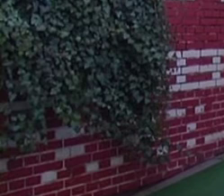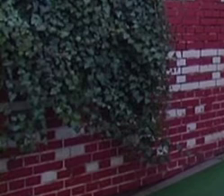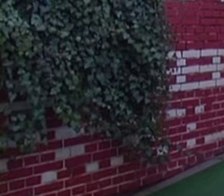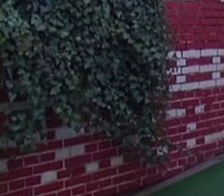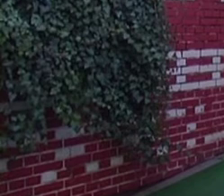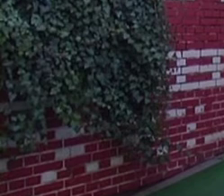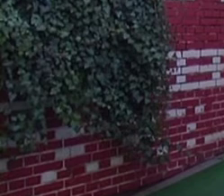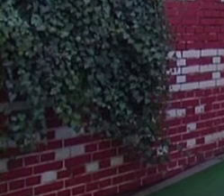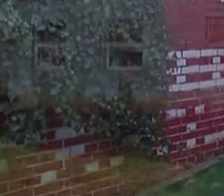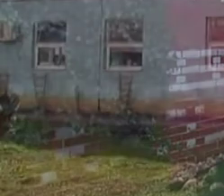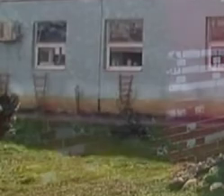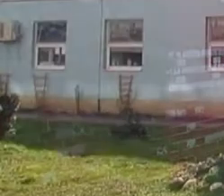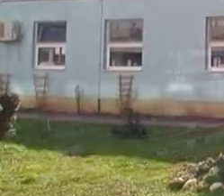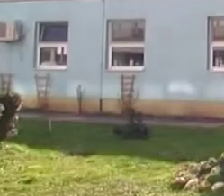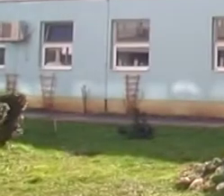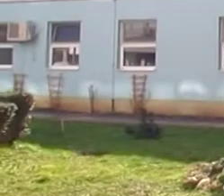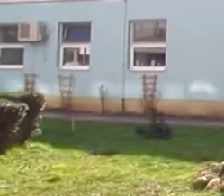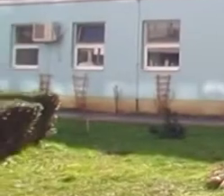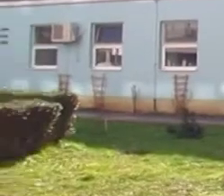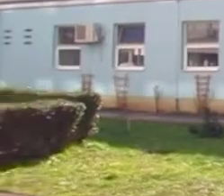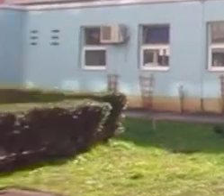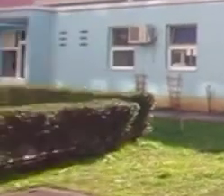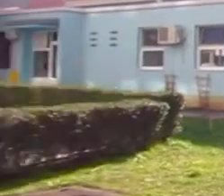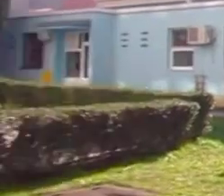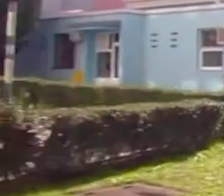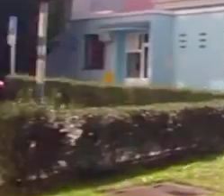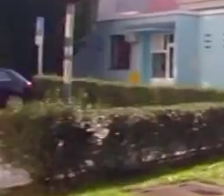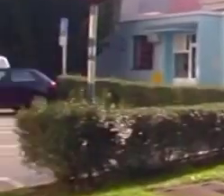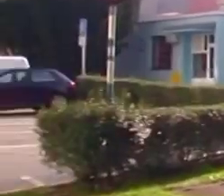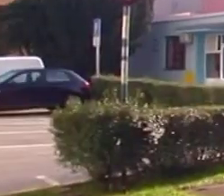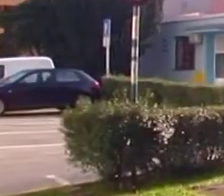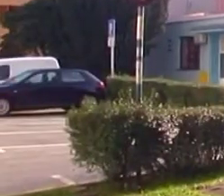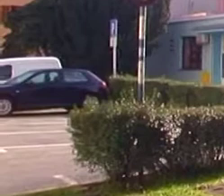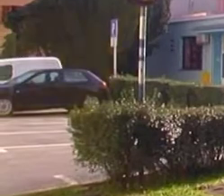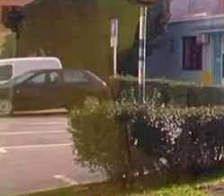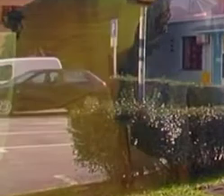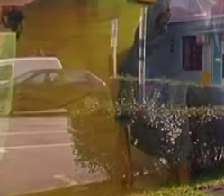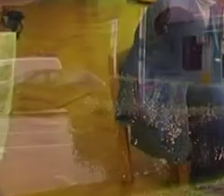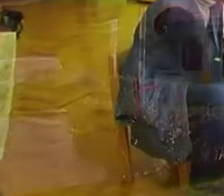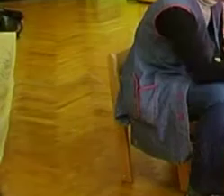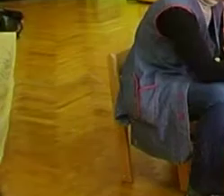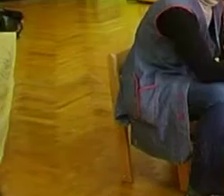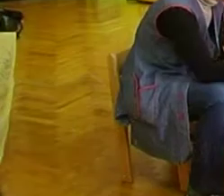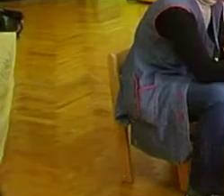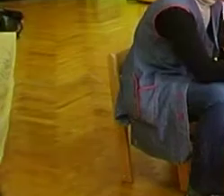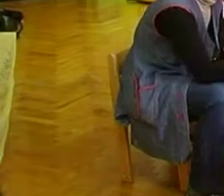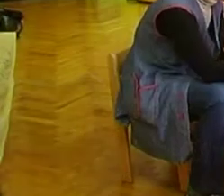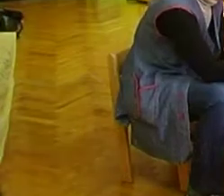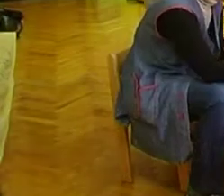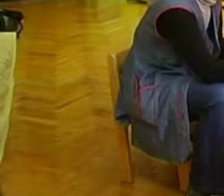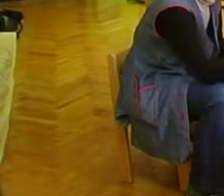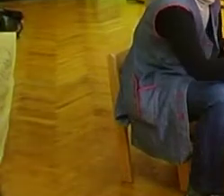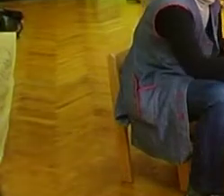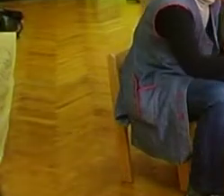Tolerancija i poštivanje različitosti uče se od malih nogu. Upravo tim povodom posjetili smo djeći vrtič